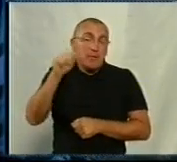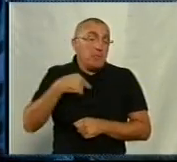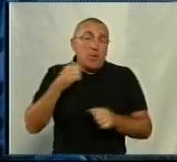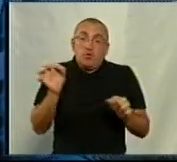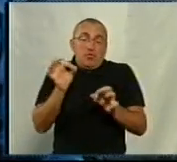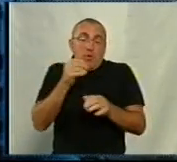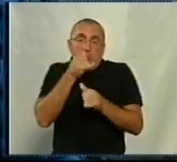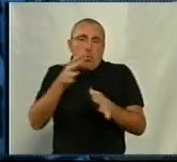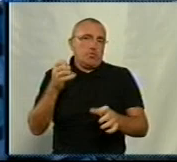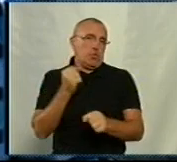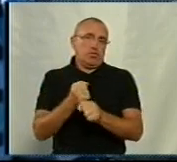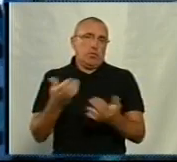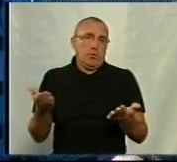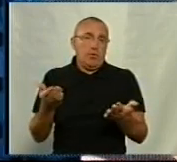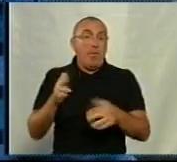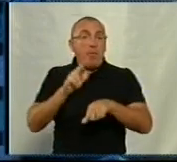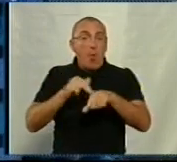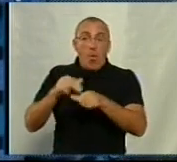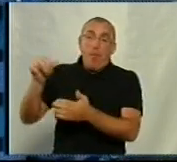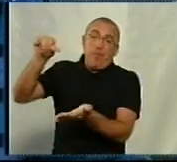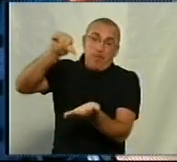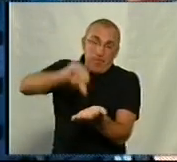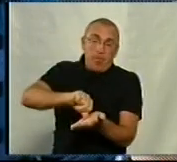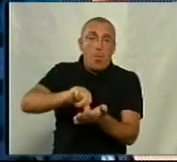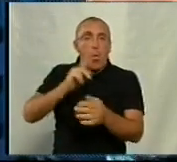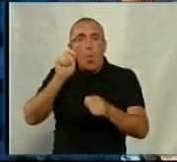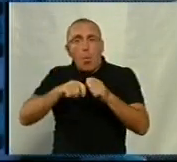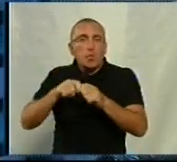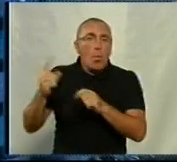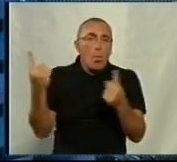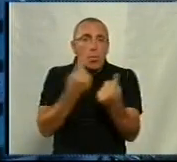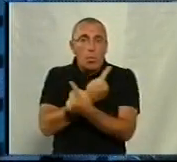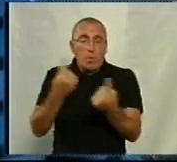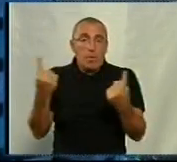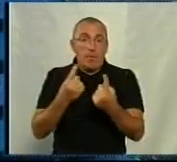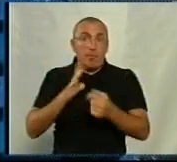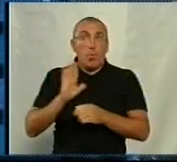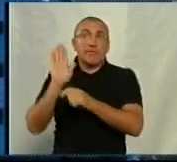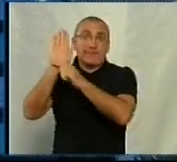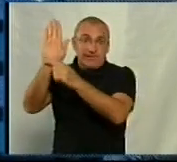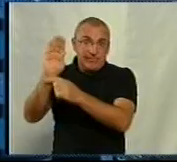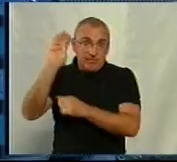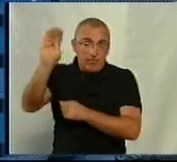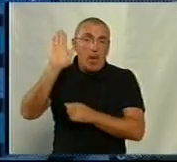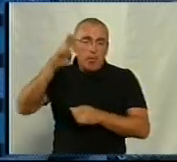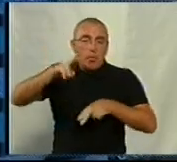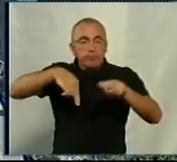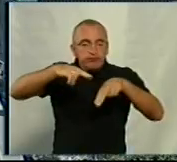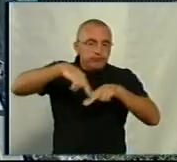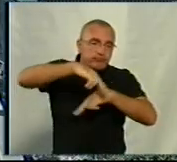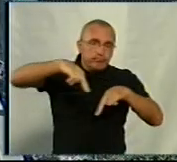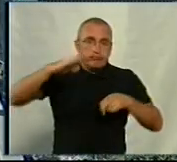нічого не можемо зробити. Хіба поліцейського поставити сюди, щоб контролював рух? До кінця тижня ми встановимо знаки і почнемо розмітку тут робити.